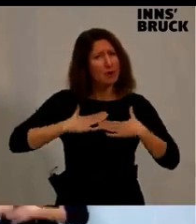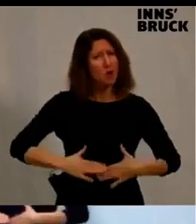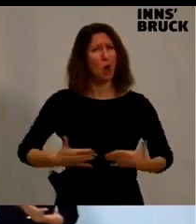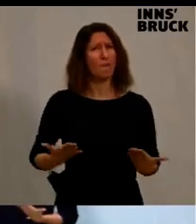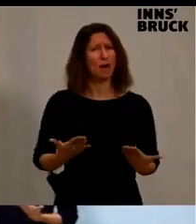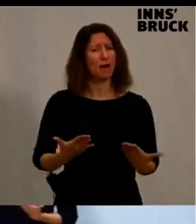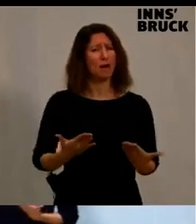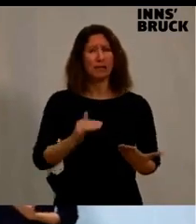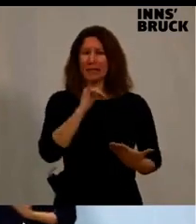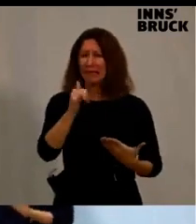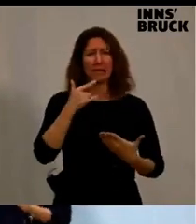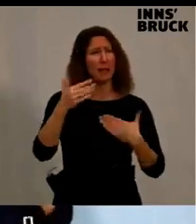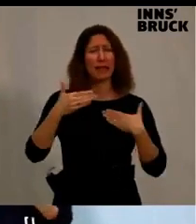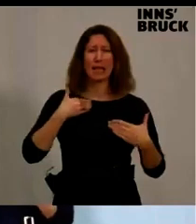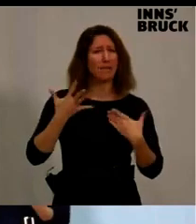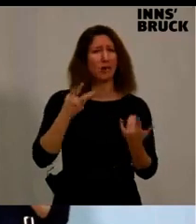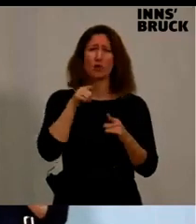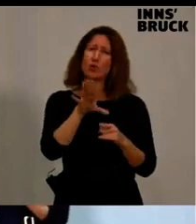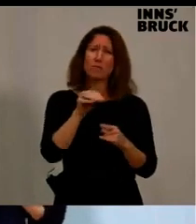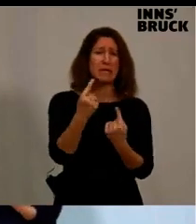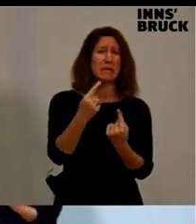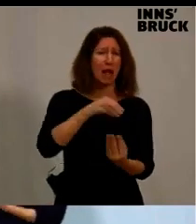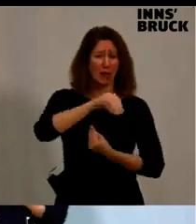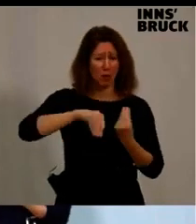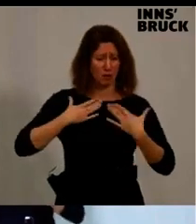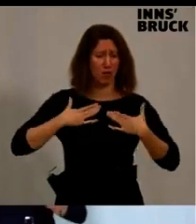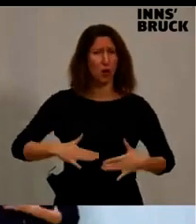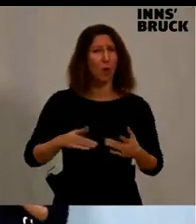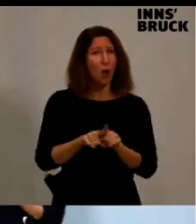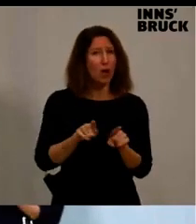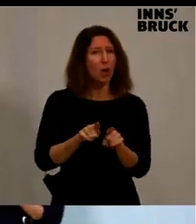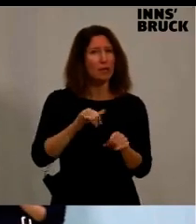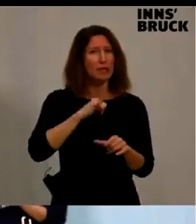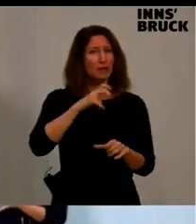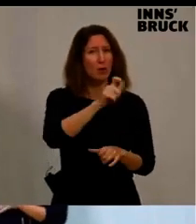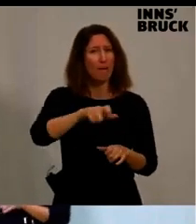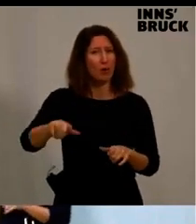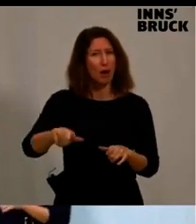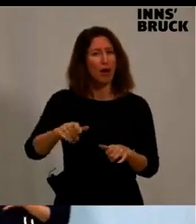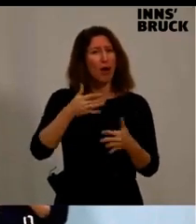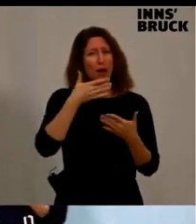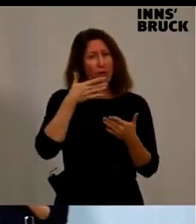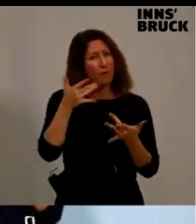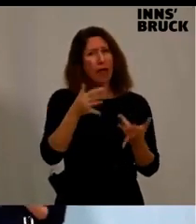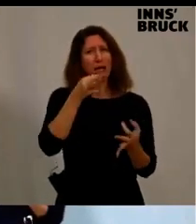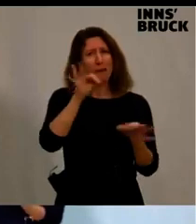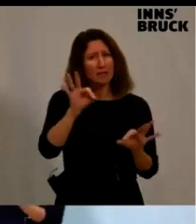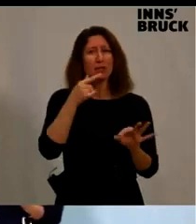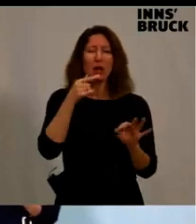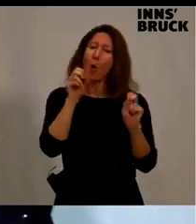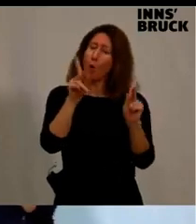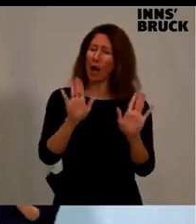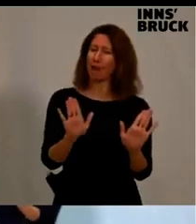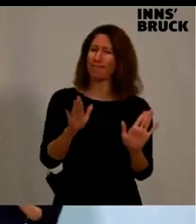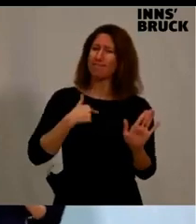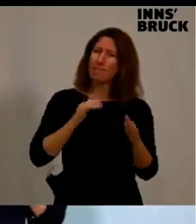wirklich nicht mehr nett, was du mit dir selber machst und was du mit den Innsbrucker Bürgern machst. Überlege dir, ob es nicht gescheit ist, in allen Ehrten zu sagen, es war eine Nummer zu